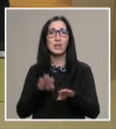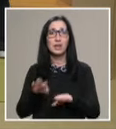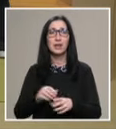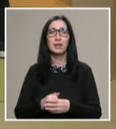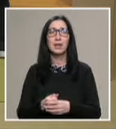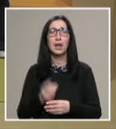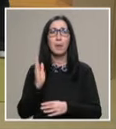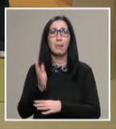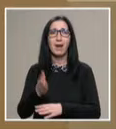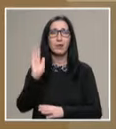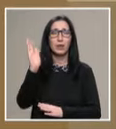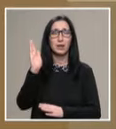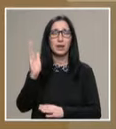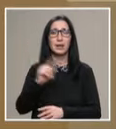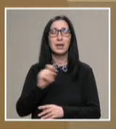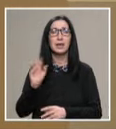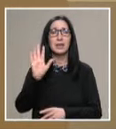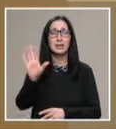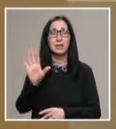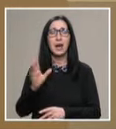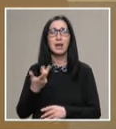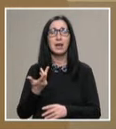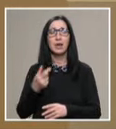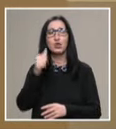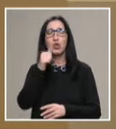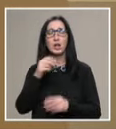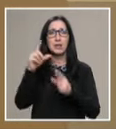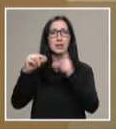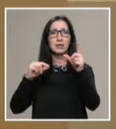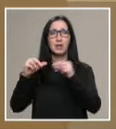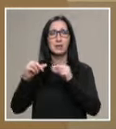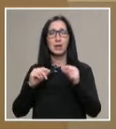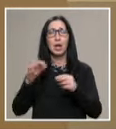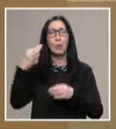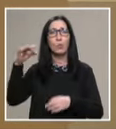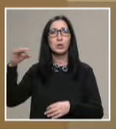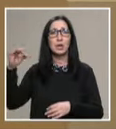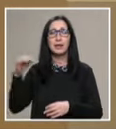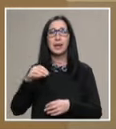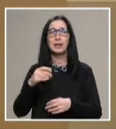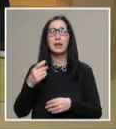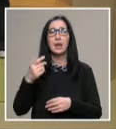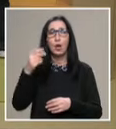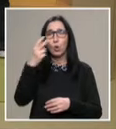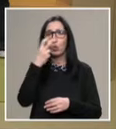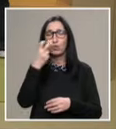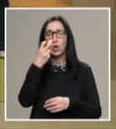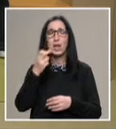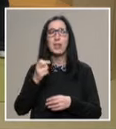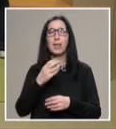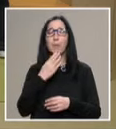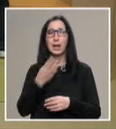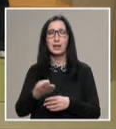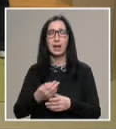къкрена правна татък и на тях две лкави и жълти звезди по златени очи на предател. Две